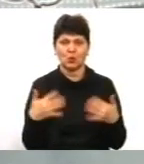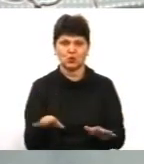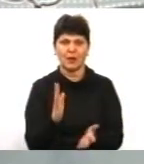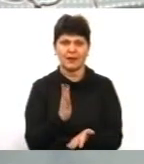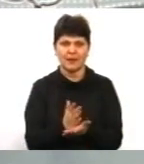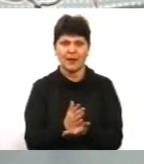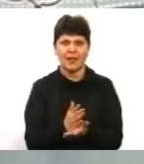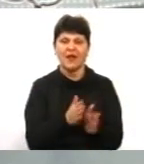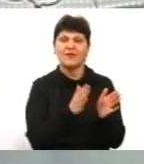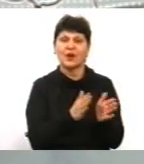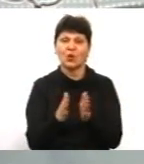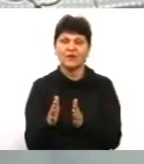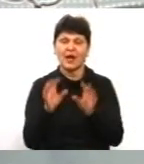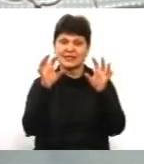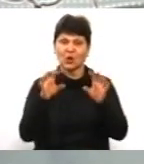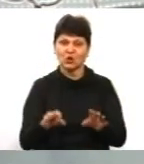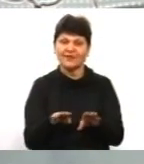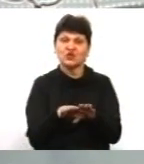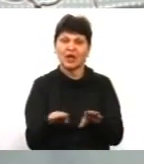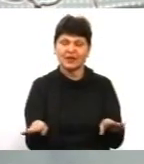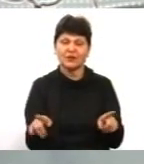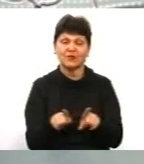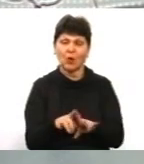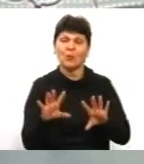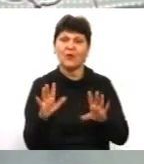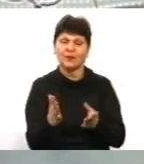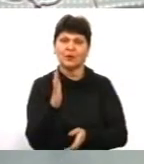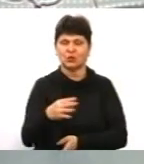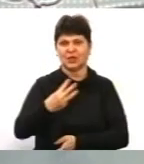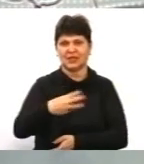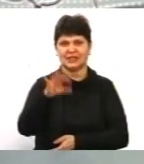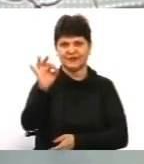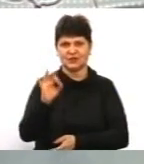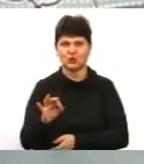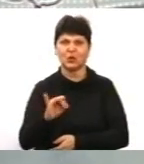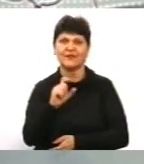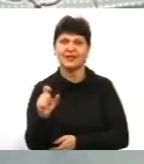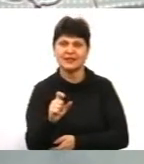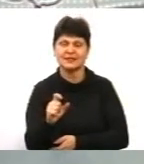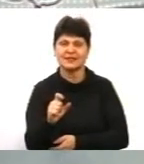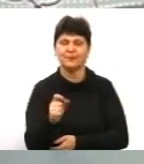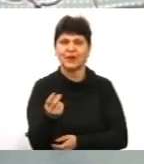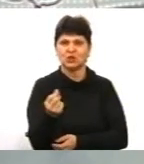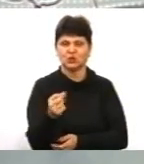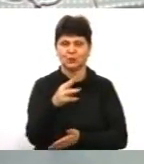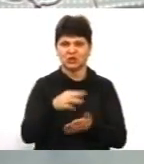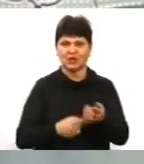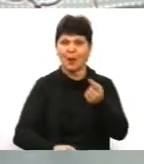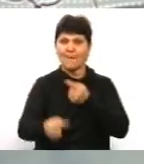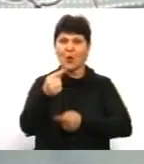регулювали на законодавчому рівні, в такому випадку буде 30% із суми штрафу повертатися до